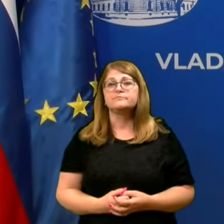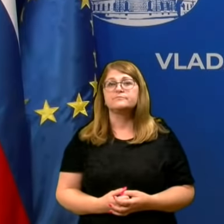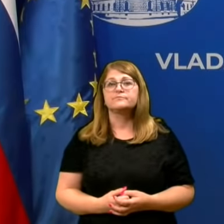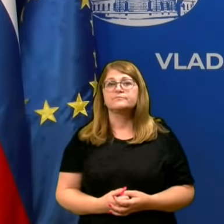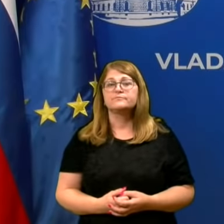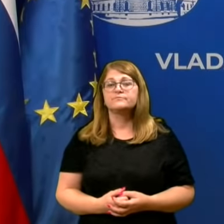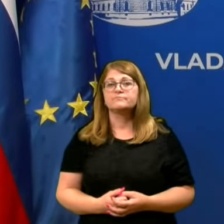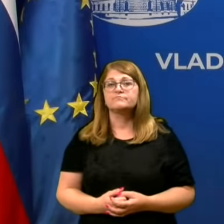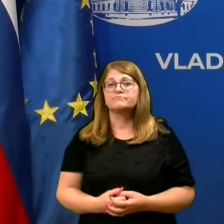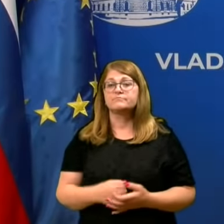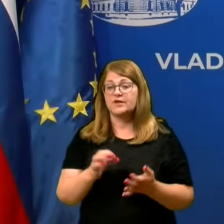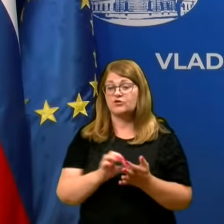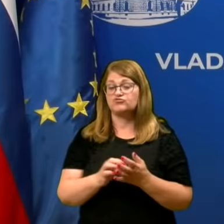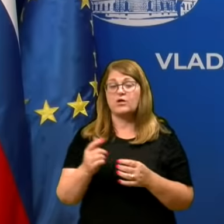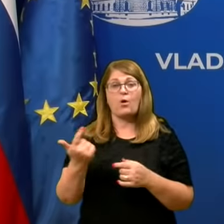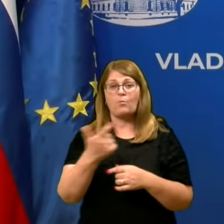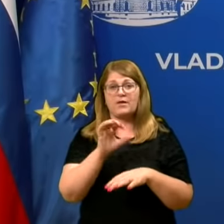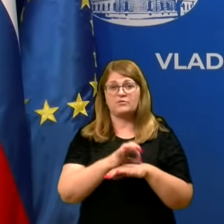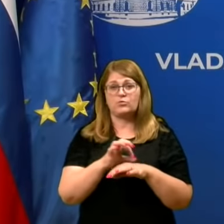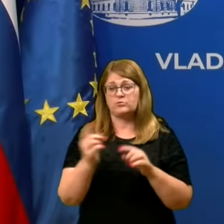še zdravstvena strokovnjaka.